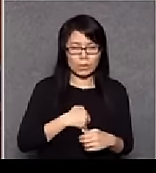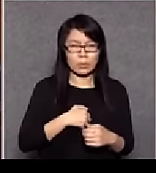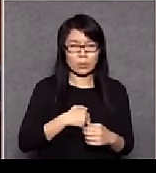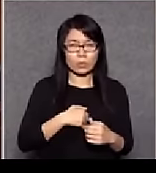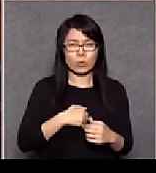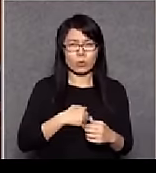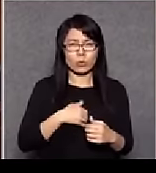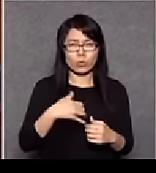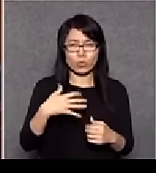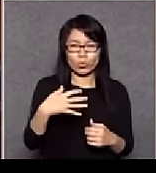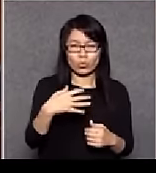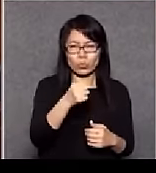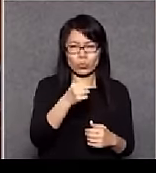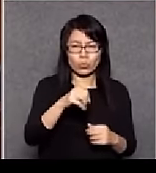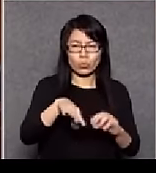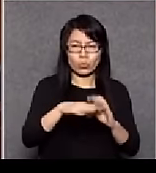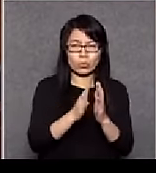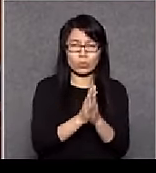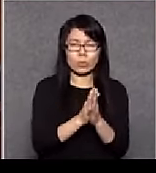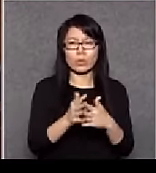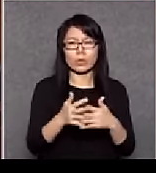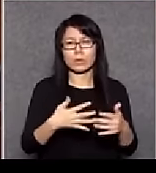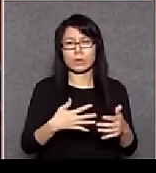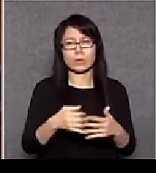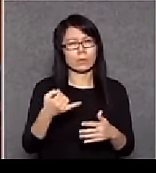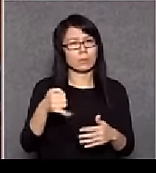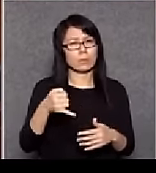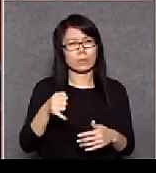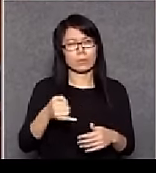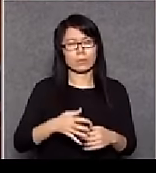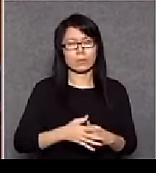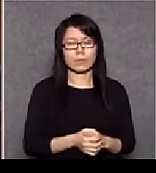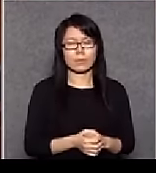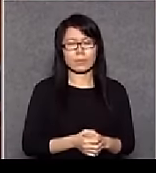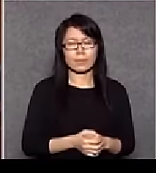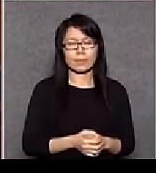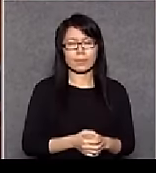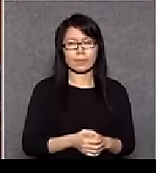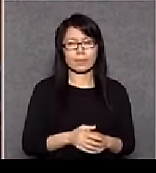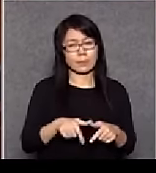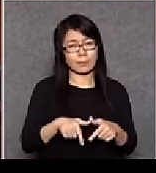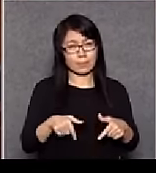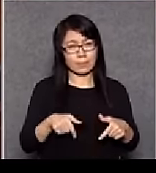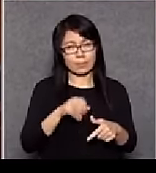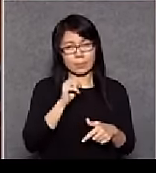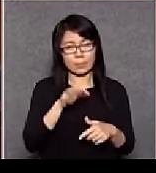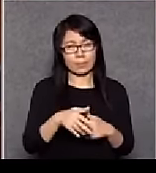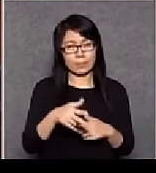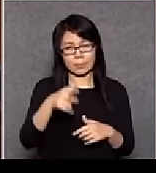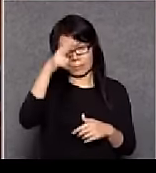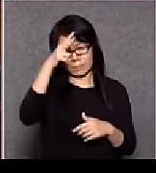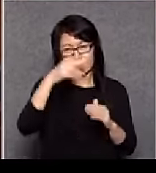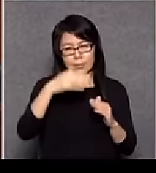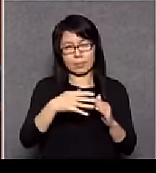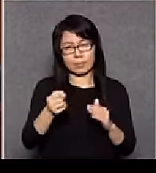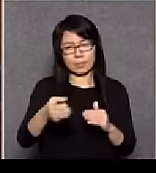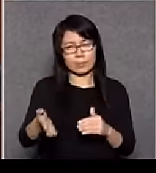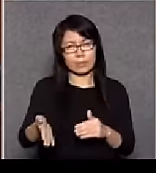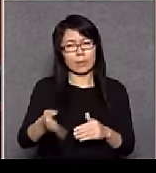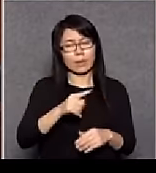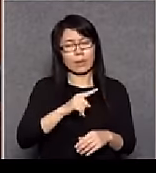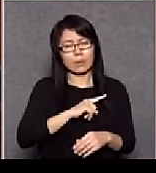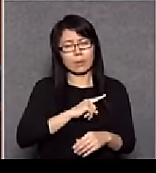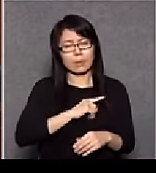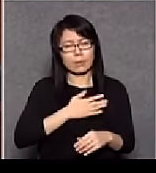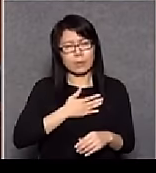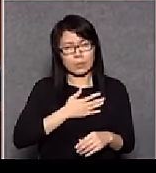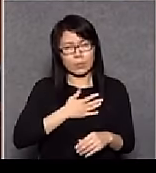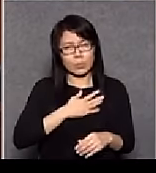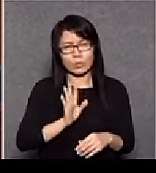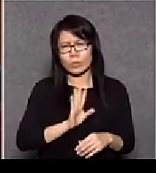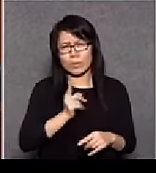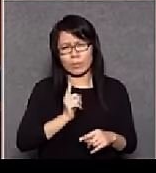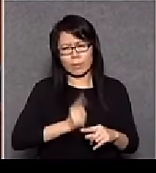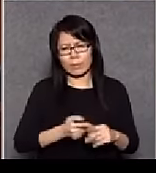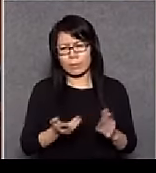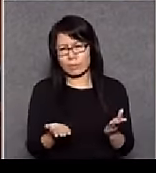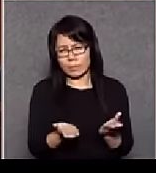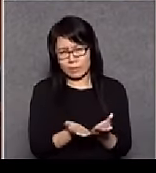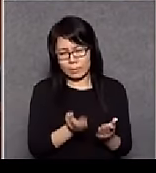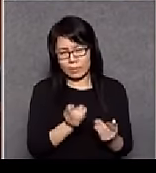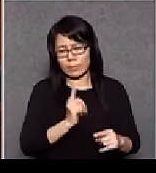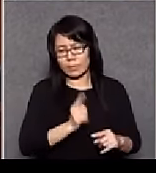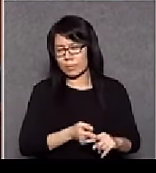整件事的老實說局長憂慮呢不一定有事實跟證明的